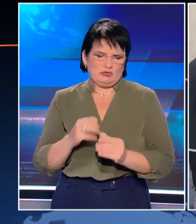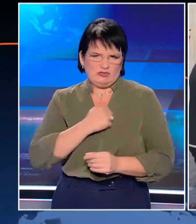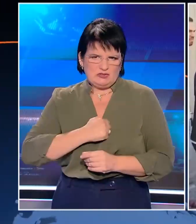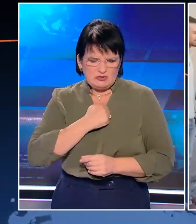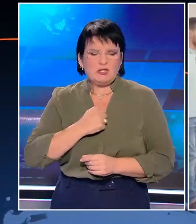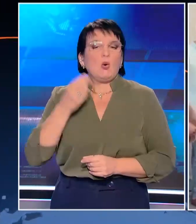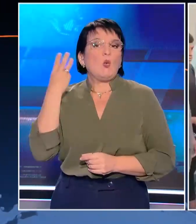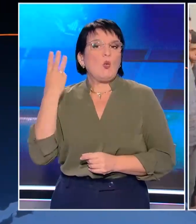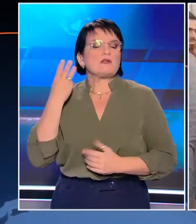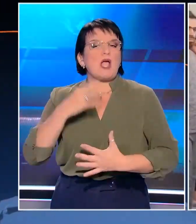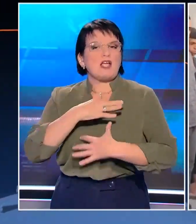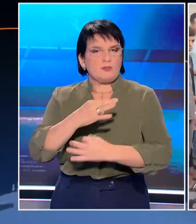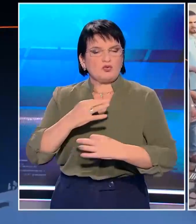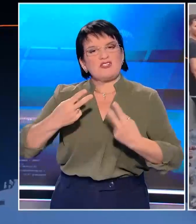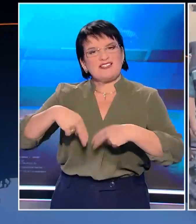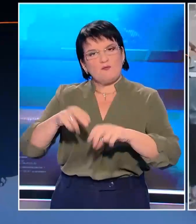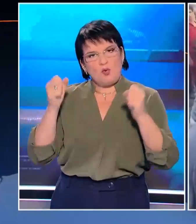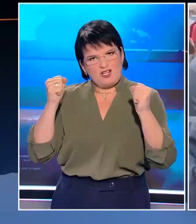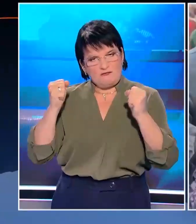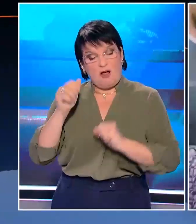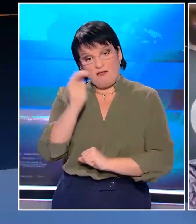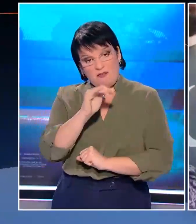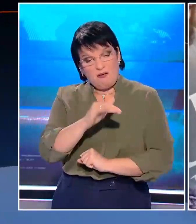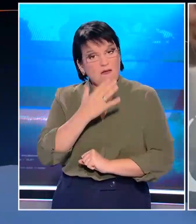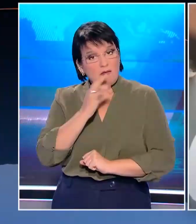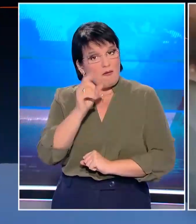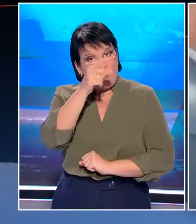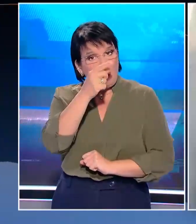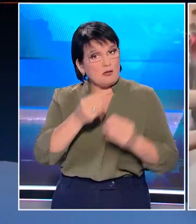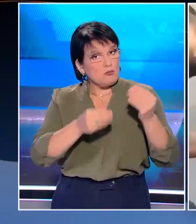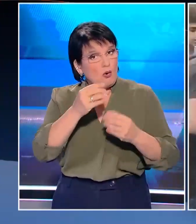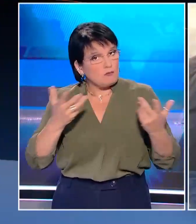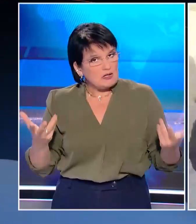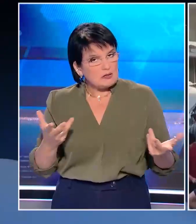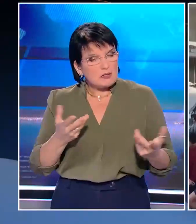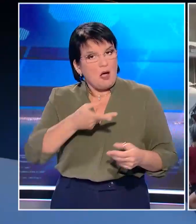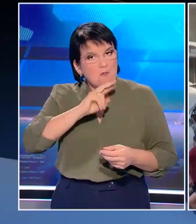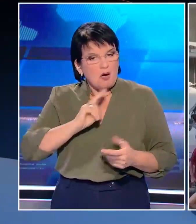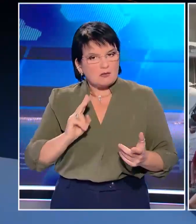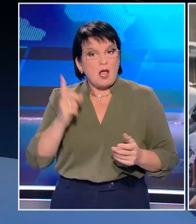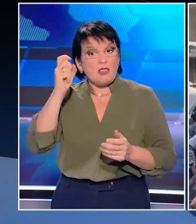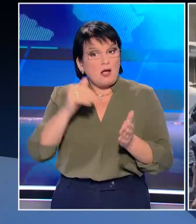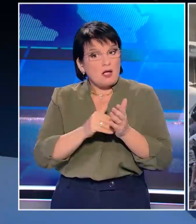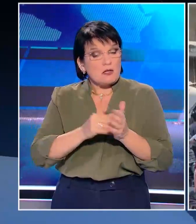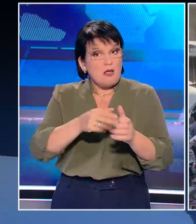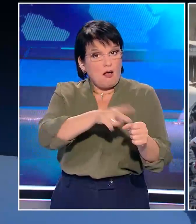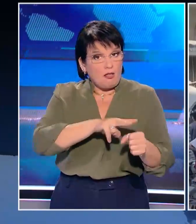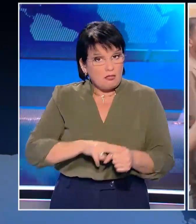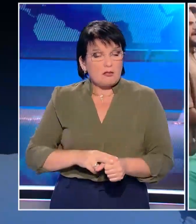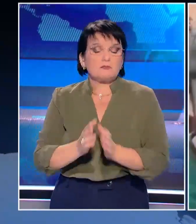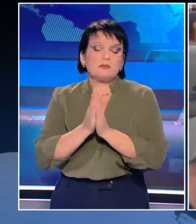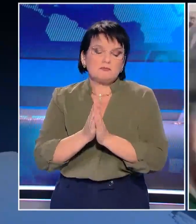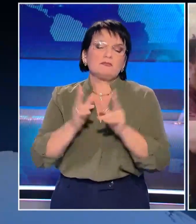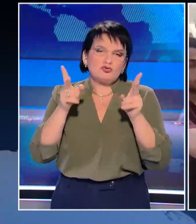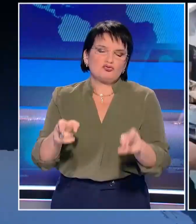Στην Ουάσινγκ τον εκπρόσωπος του Συμβουλίου Ασφαλείας ρωτήθηκε για την ανθρωπιστική κρίση στη Γάζα καθώς οι νεκροί ξεπερνούν τις 10.000 και οι εκκλήσεις για